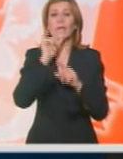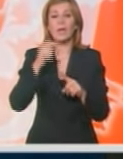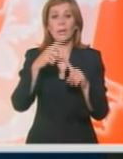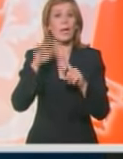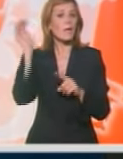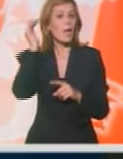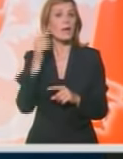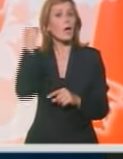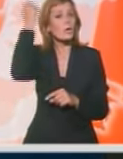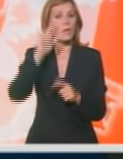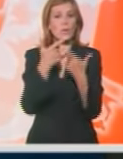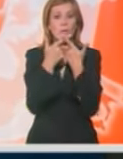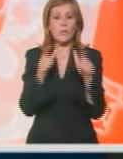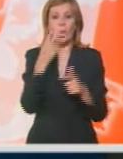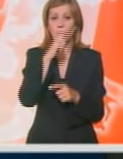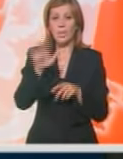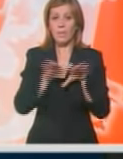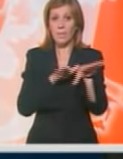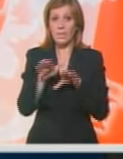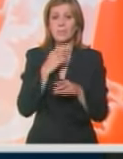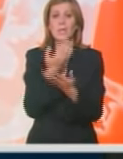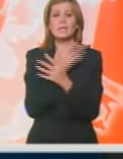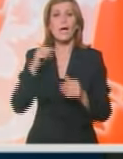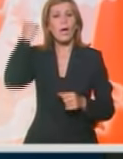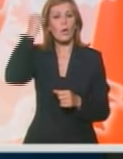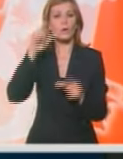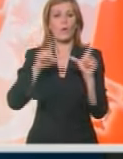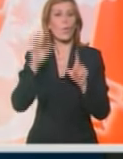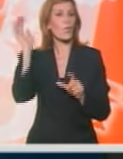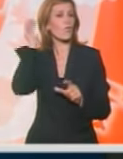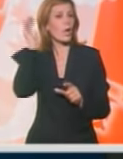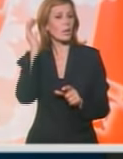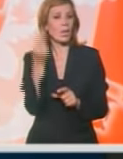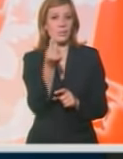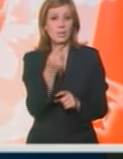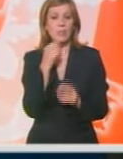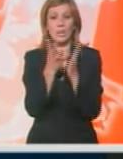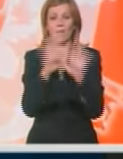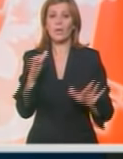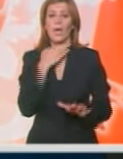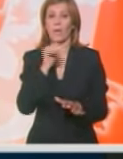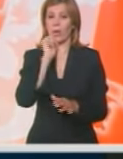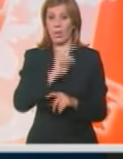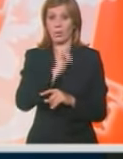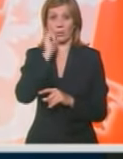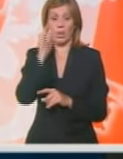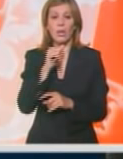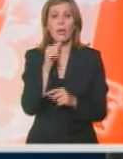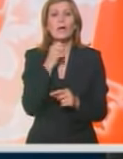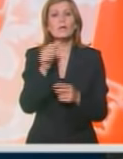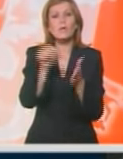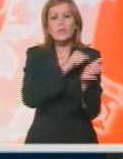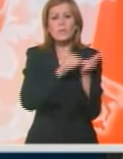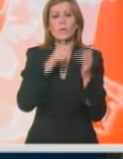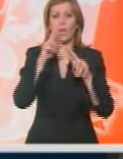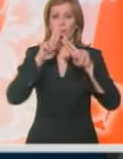da vlada Kosova neće dozvoliti posetu ministra za Kosovo u vladi Srbije Gorana Bogdanovića 19. augusta i da se suspenduju